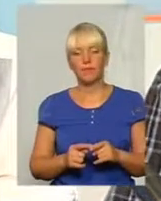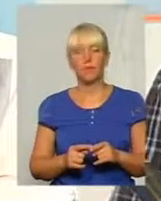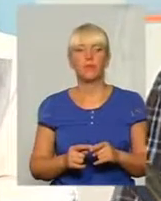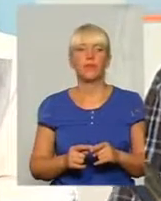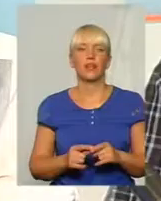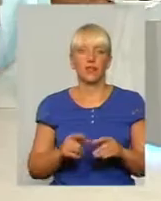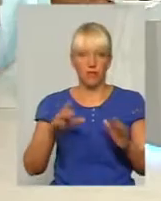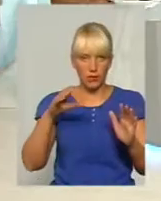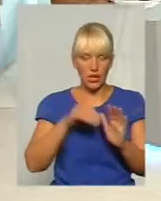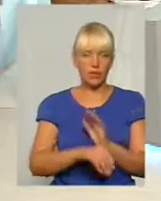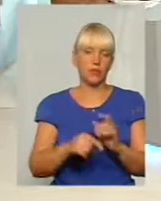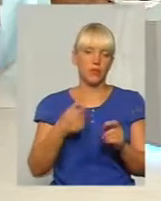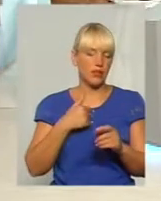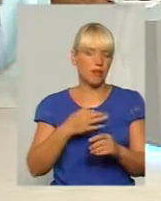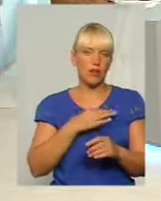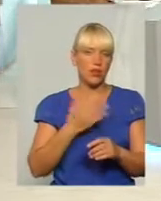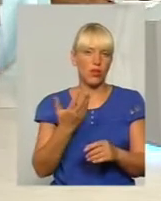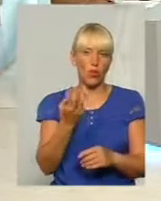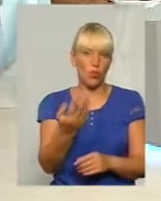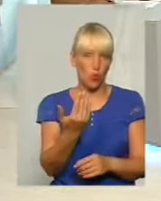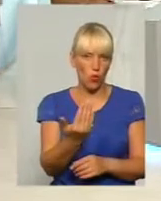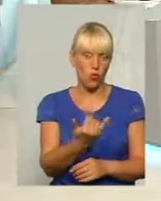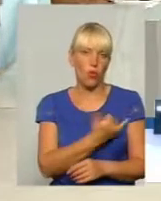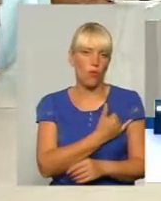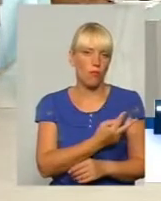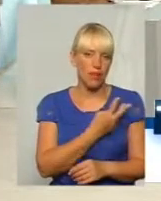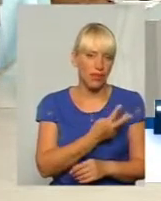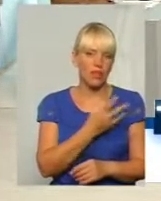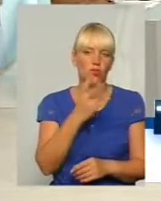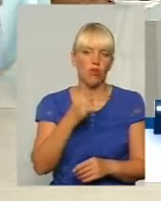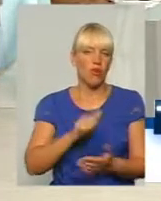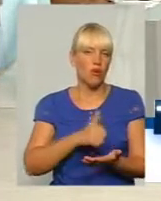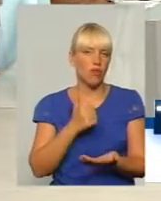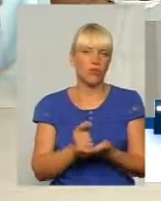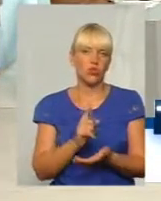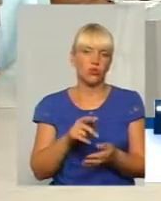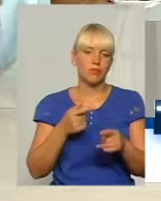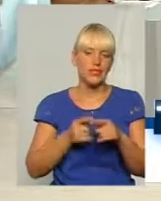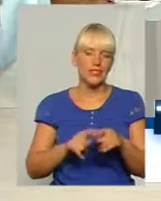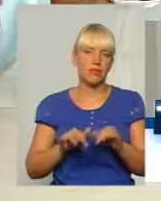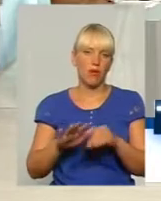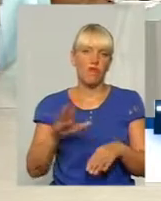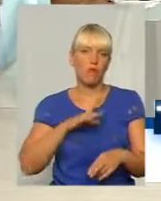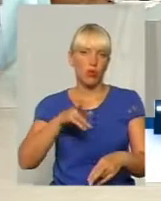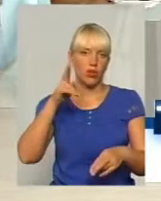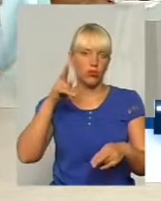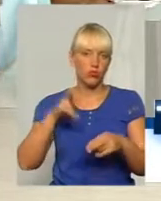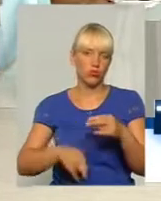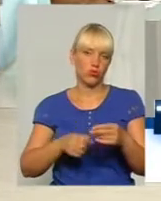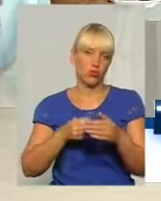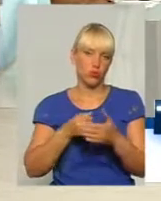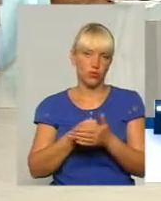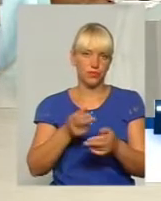які в нього мотиви. Але хай доводить справу до логічного завершення. То рішення суду? Звичайно. Так, якраз з цим я хочу